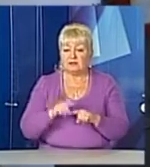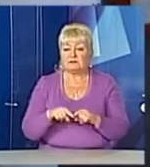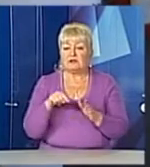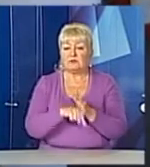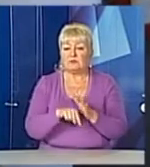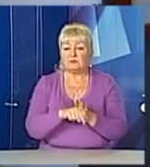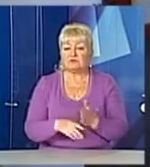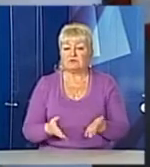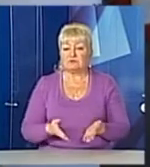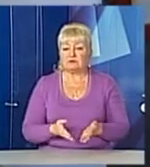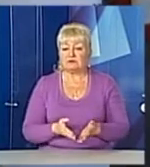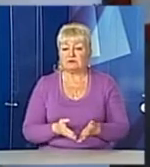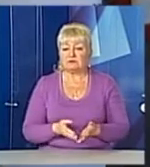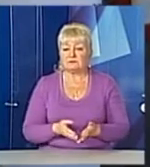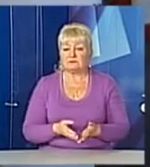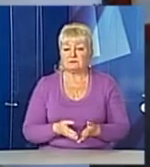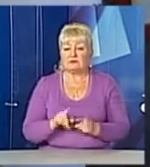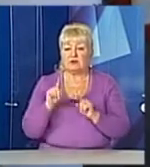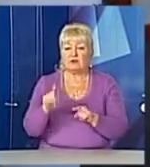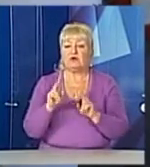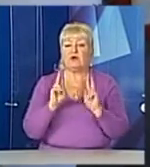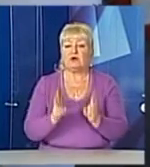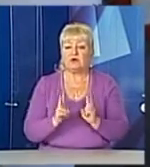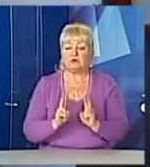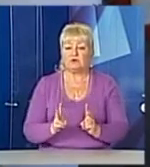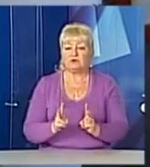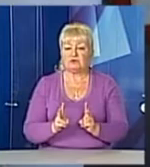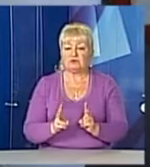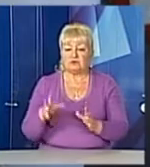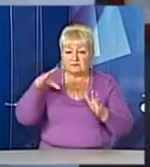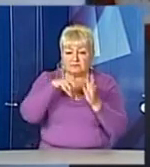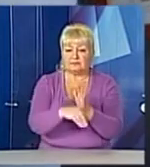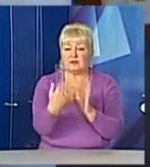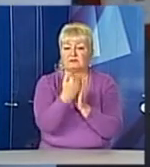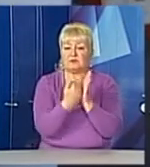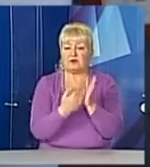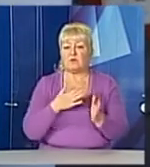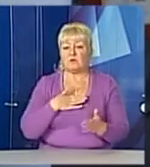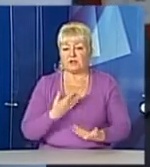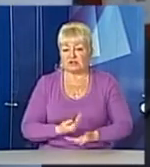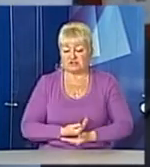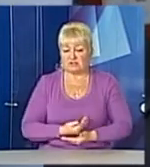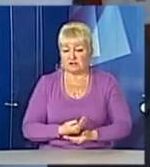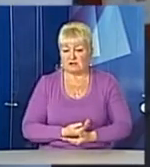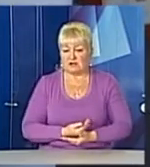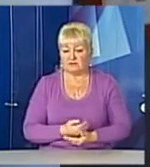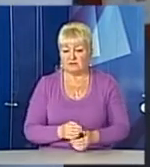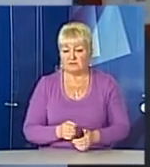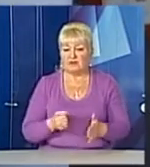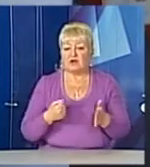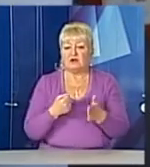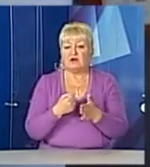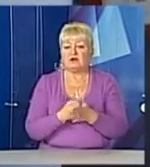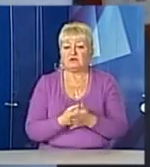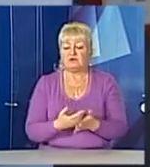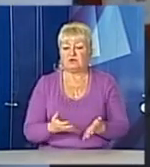якоюсь мірою той, хто запрограмував моє життя. Очевидно, вже до скільки